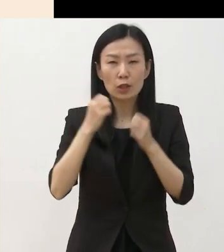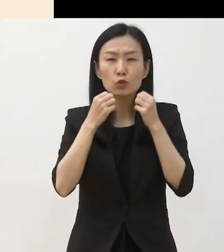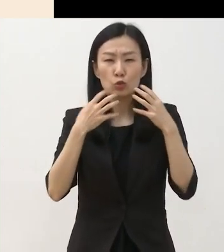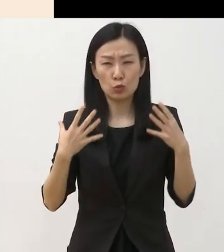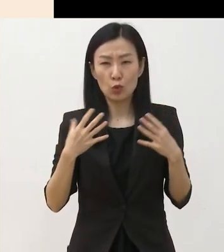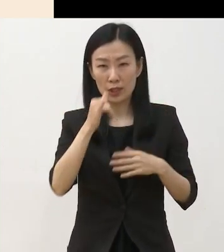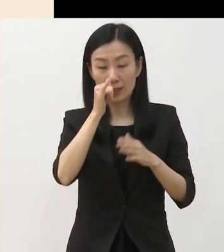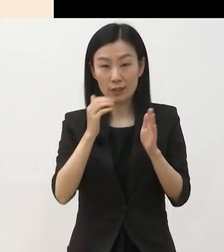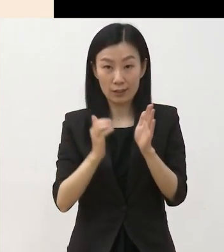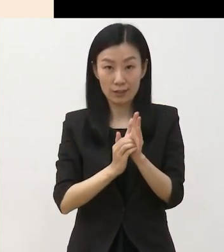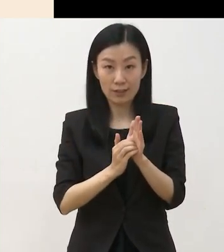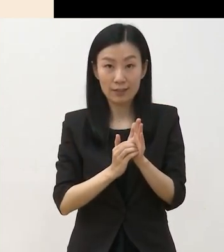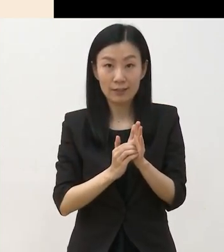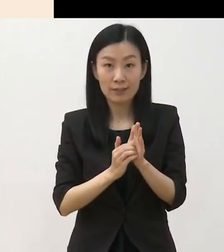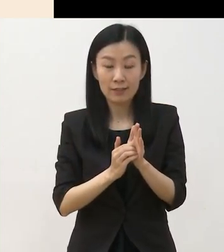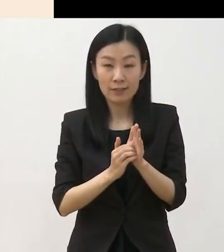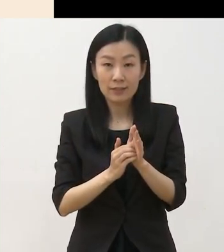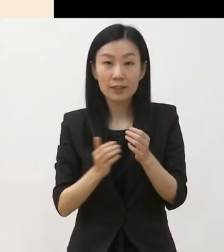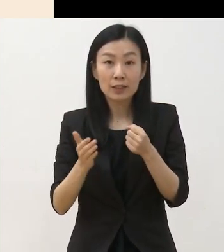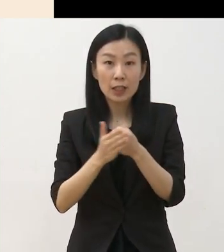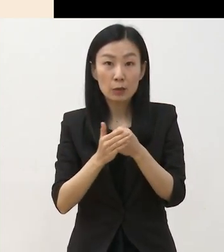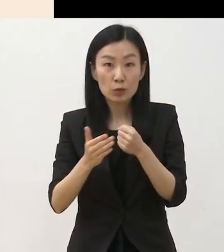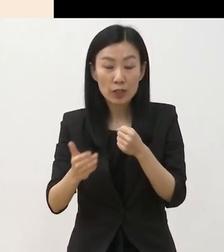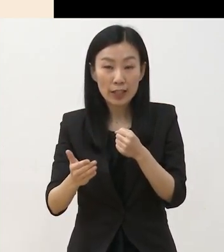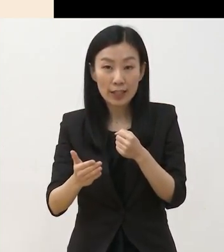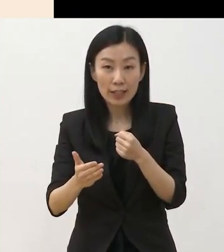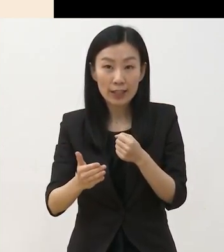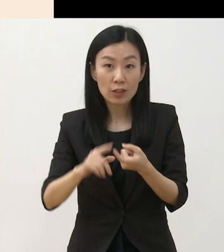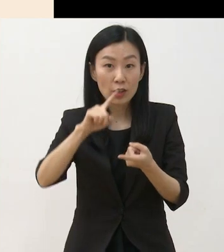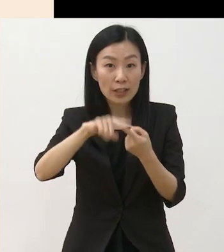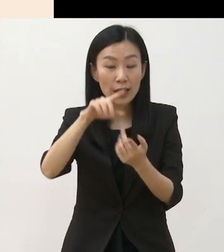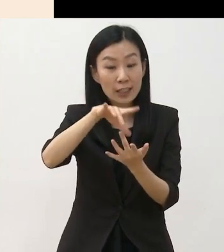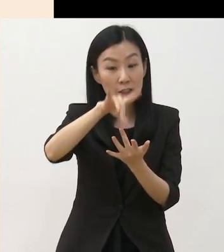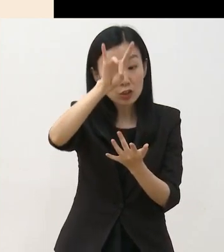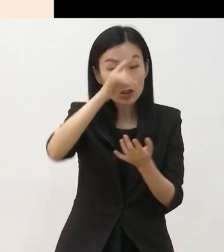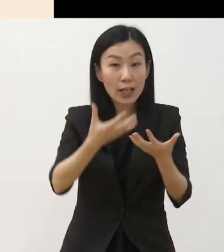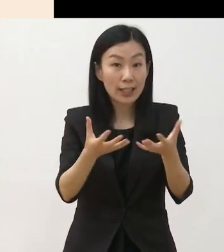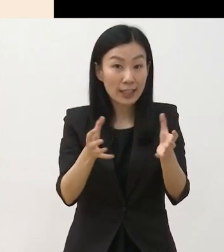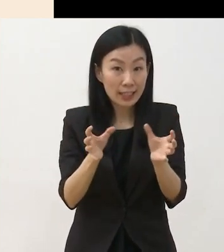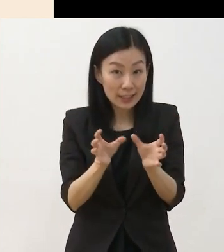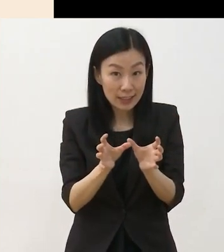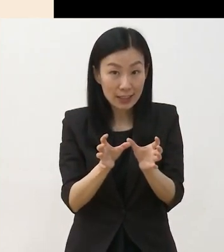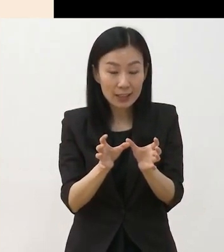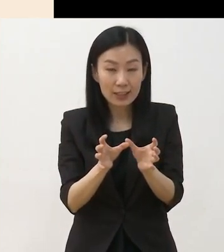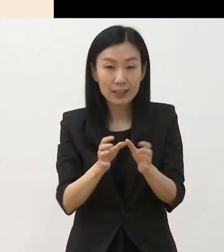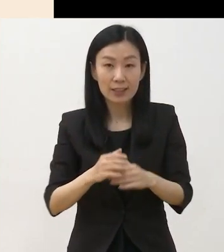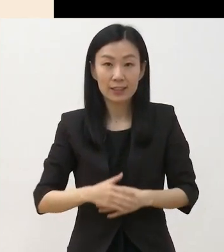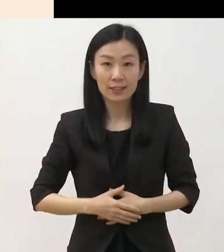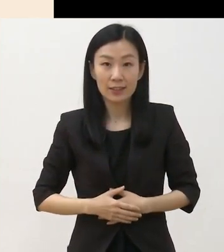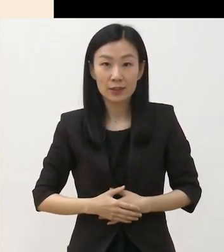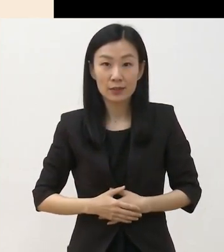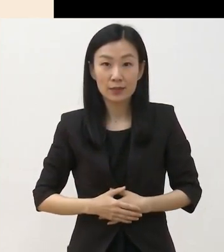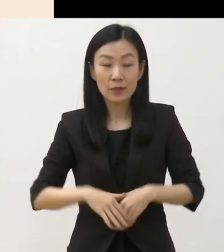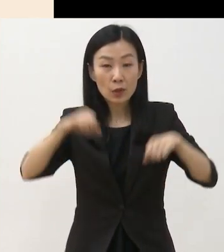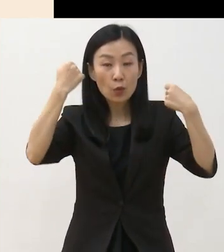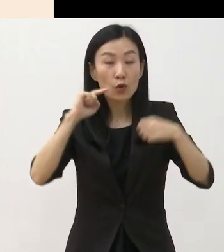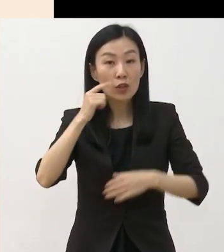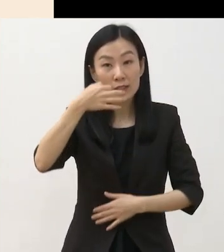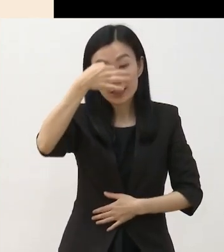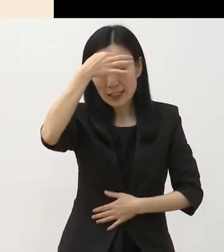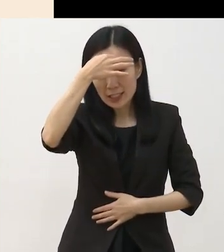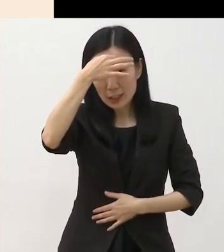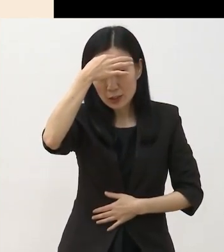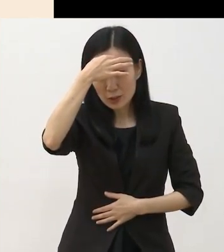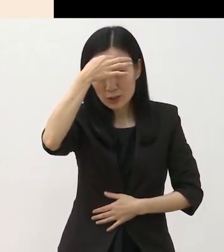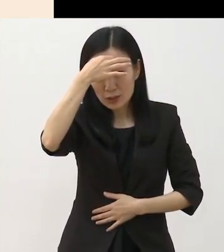이에 공연예술 중장기 창작 지원 선정 단체는 내년 공연예술 창작 산실 사업